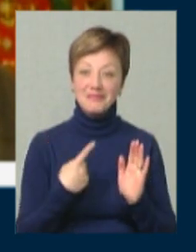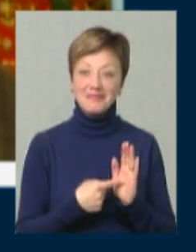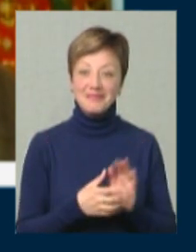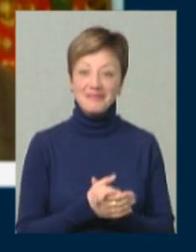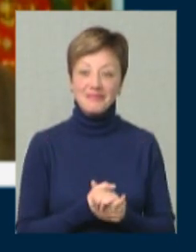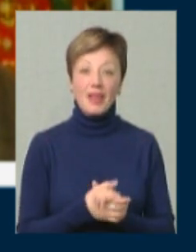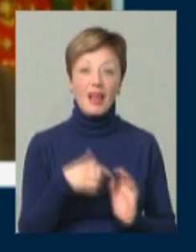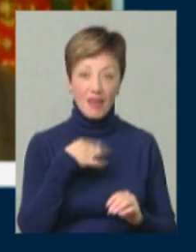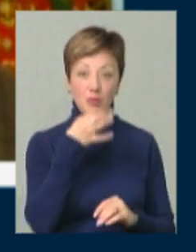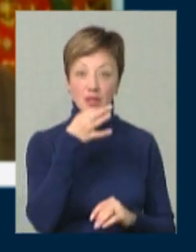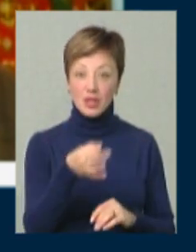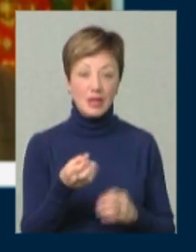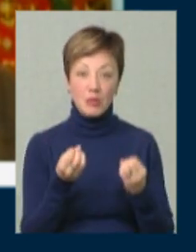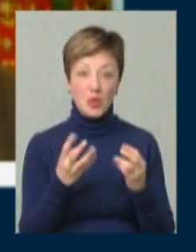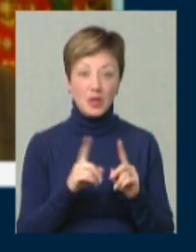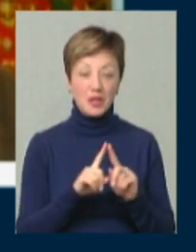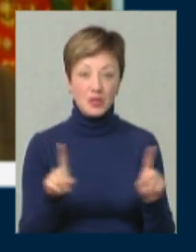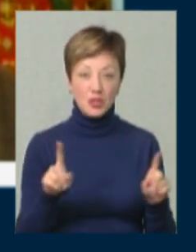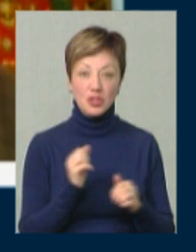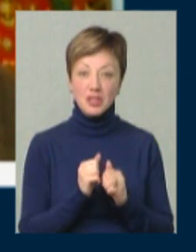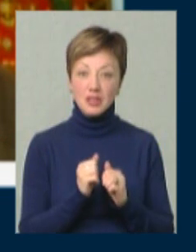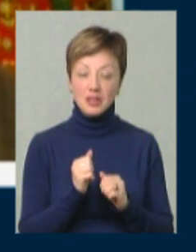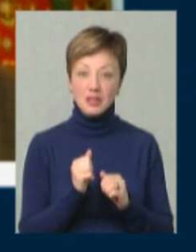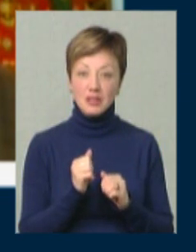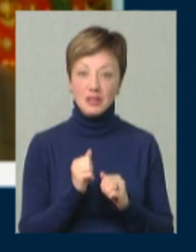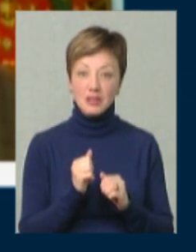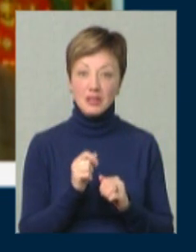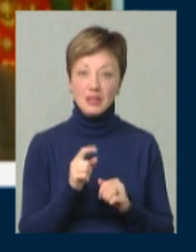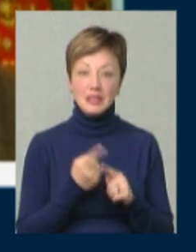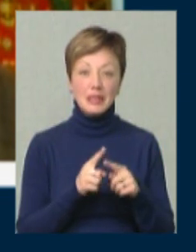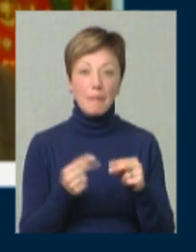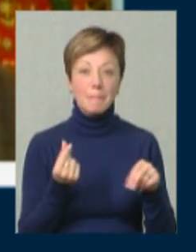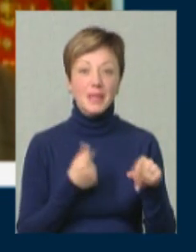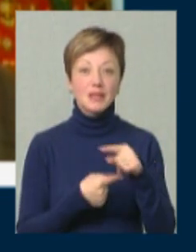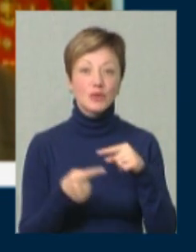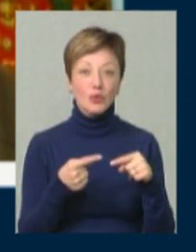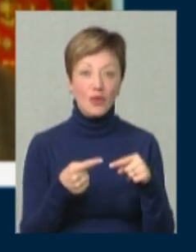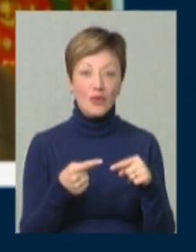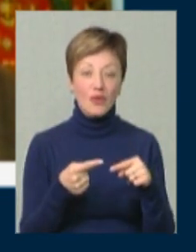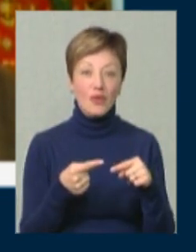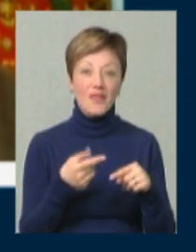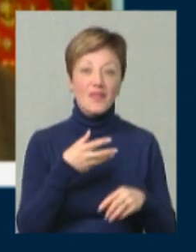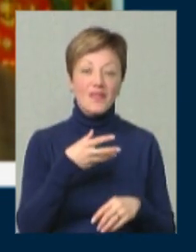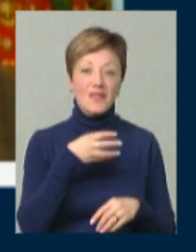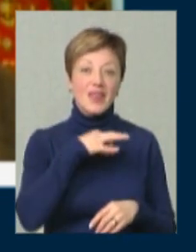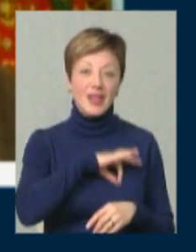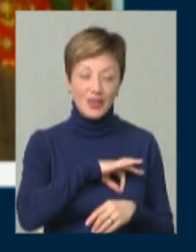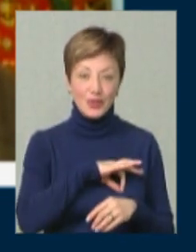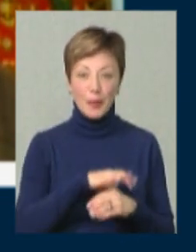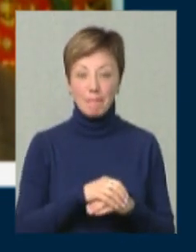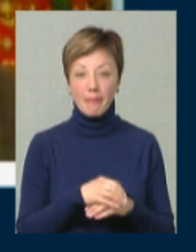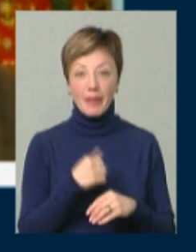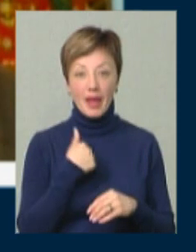Я вам скажу, що не просто екзотично, часом це навіть бізнесово виправдано. Я якось